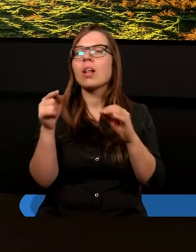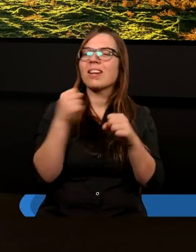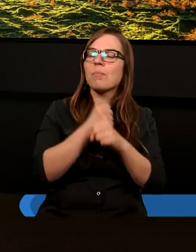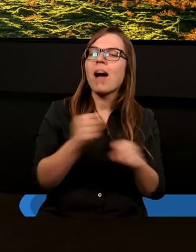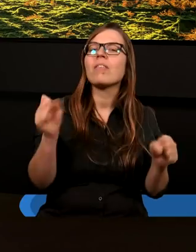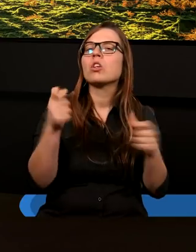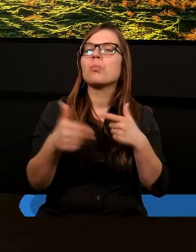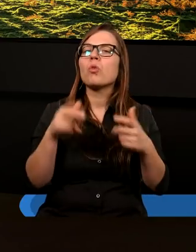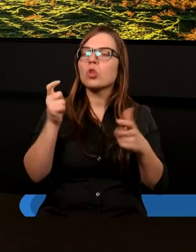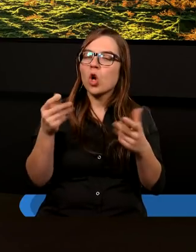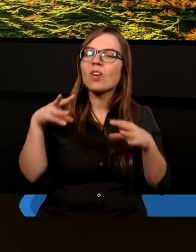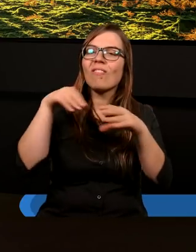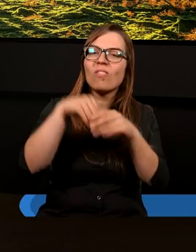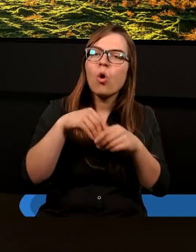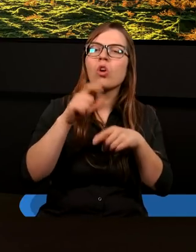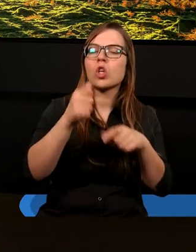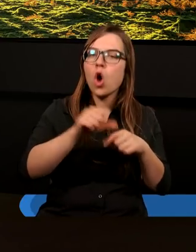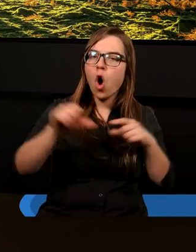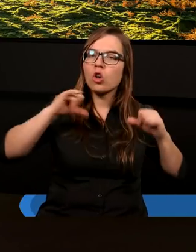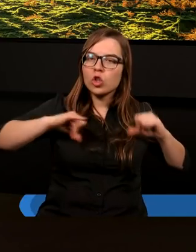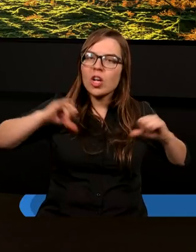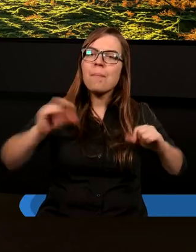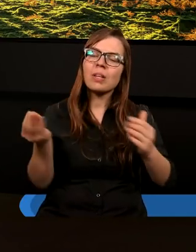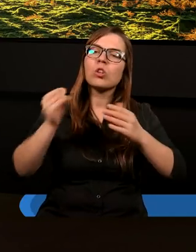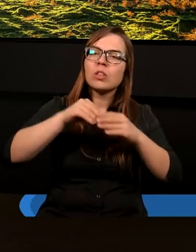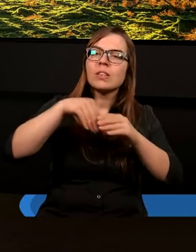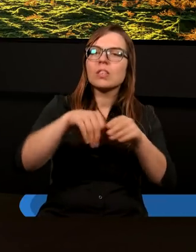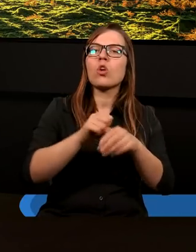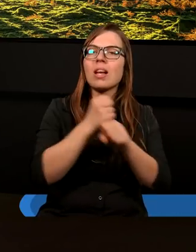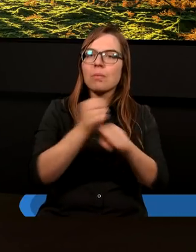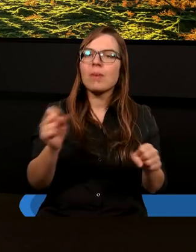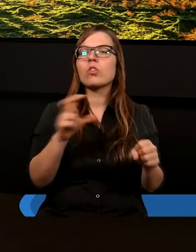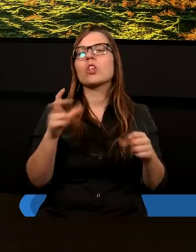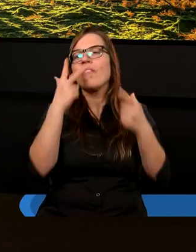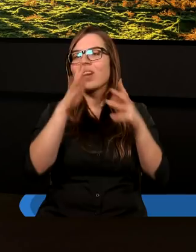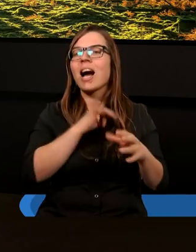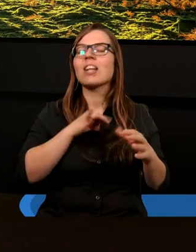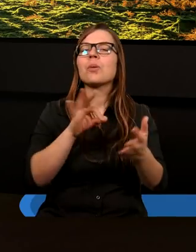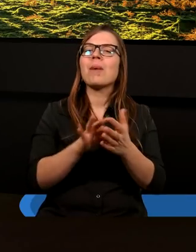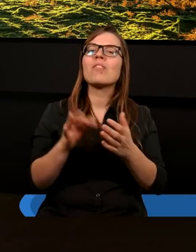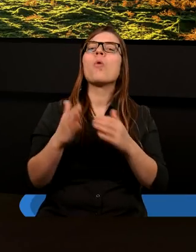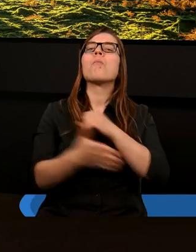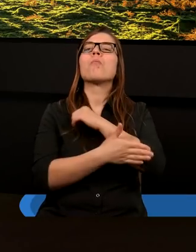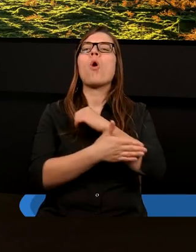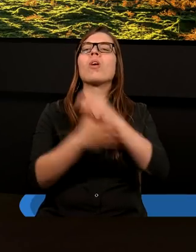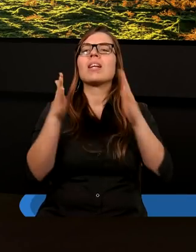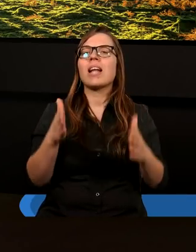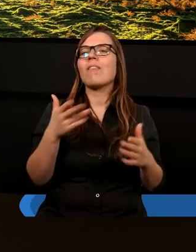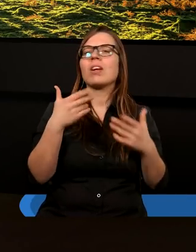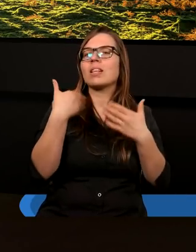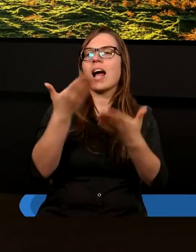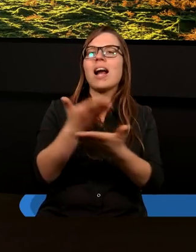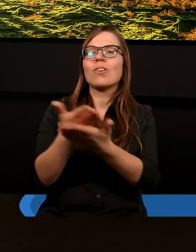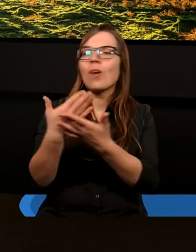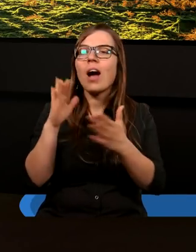zbawienia? Czy my coś powinniśmy od siebie dołożyć? Czy raczej wykazać się pewną postawą? Ja to tak określam, ale już dalej nie